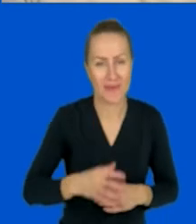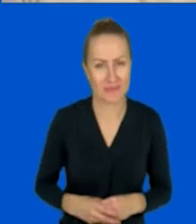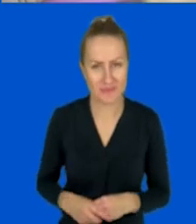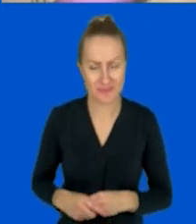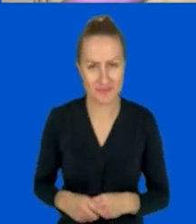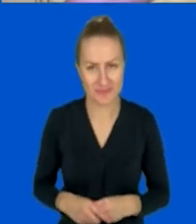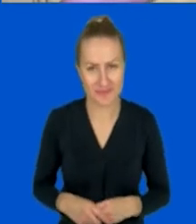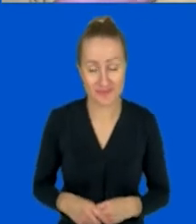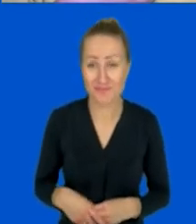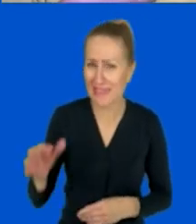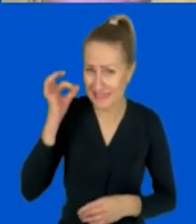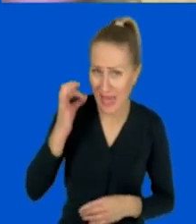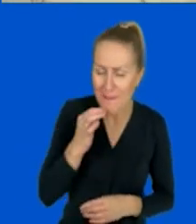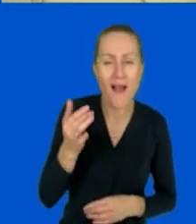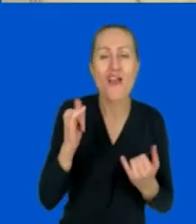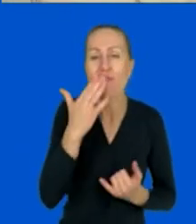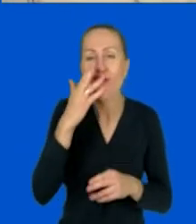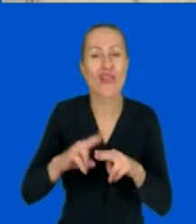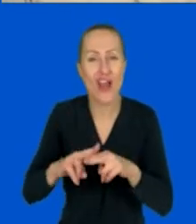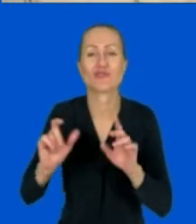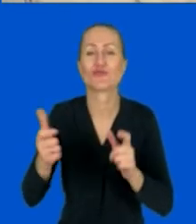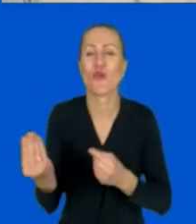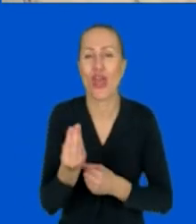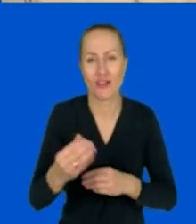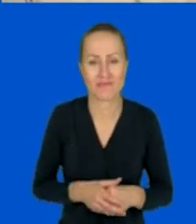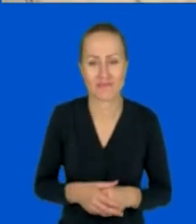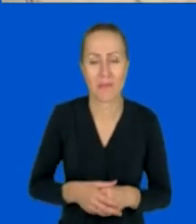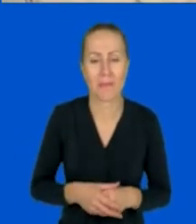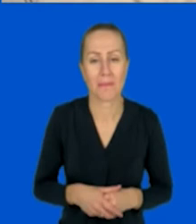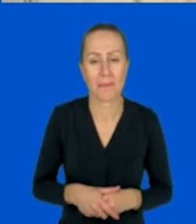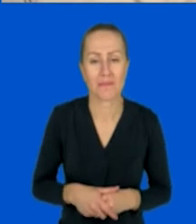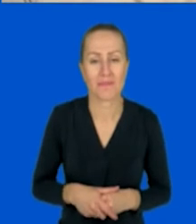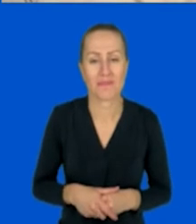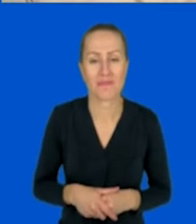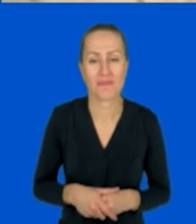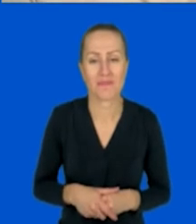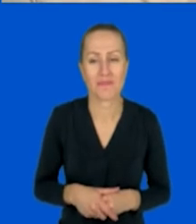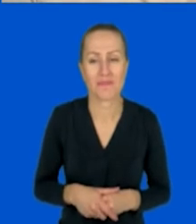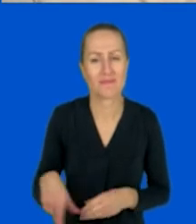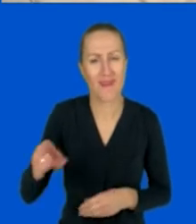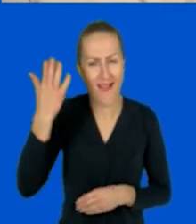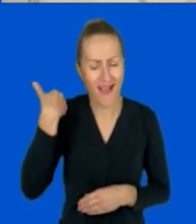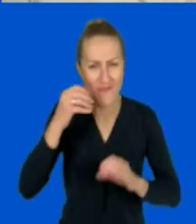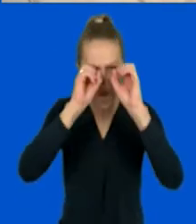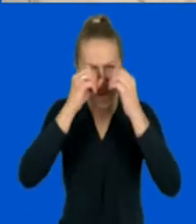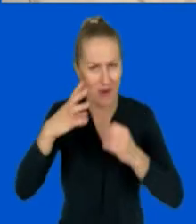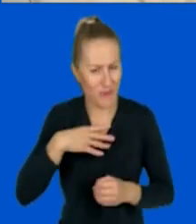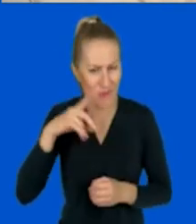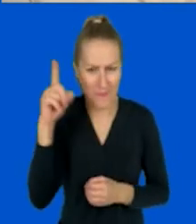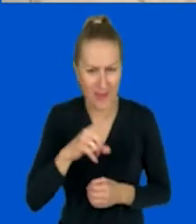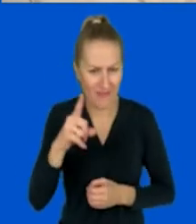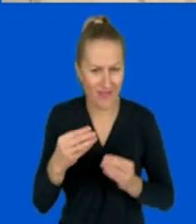No właśnie. Jakie jeszcze inne narzędzia? Skype oczywiście. Skype w ogóle dawno temu królował, prawda? Potem